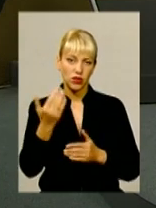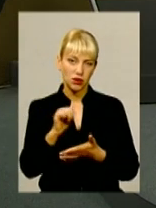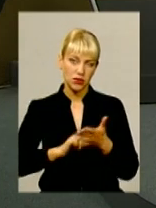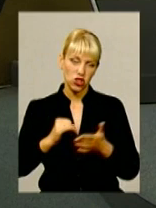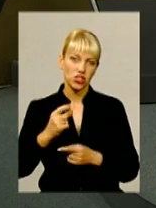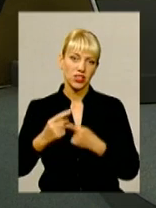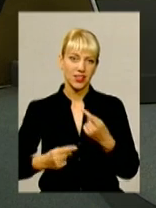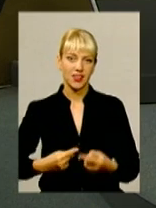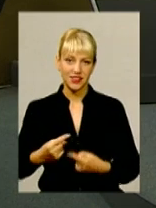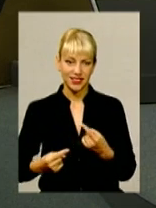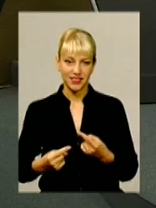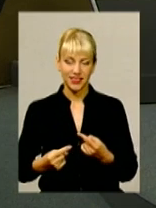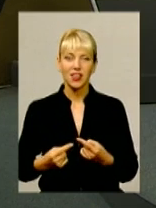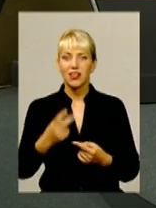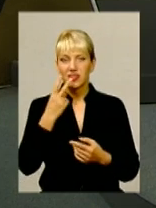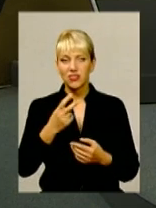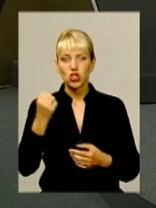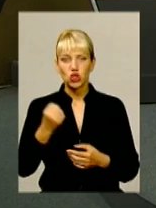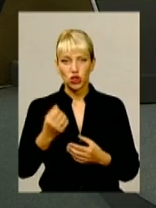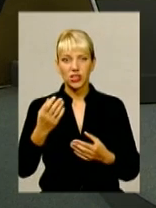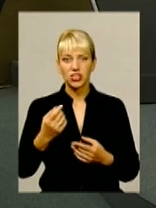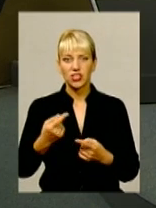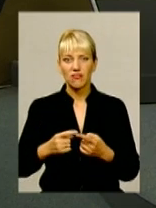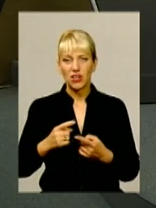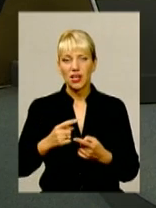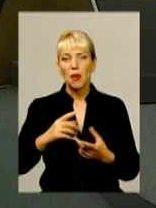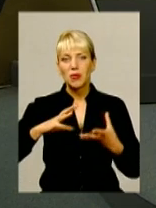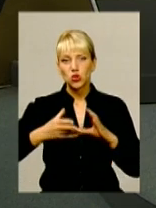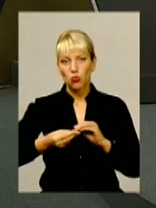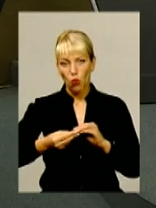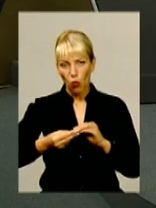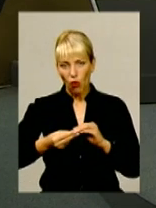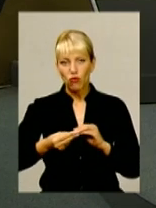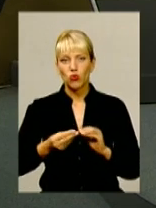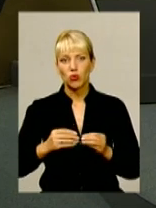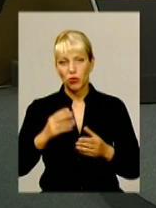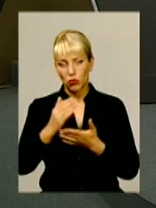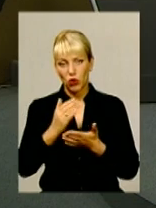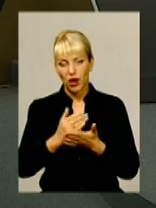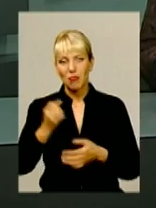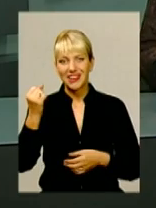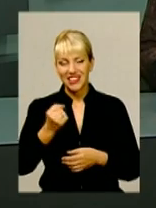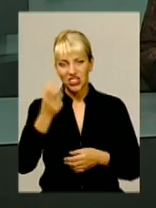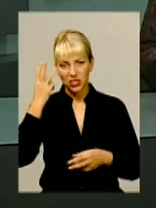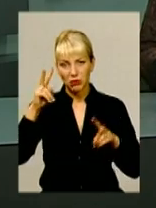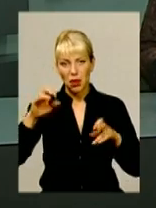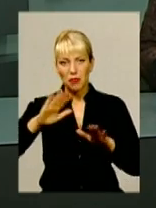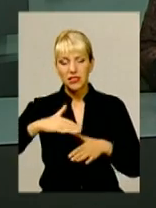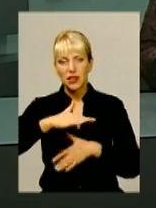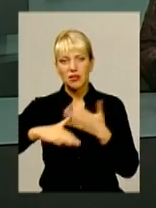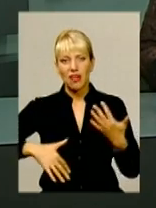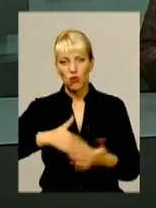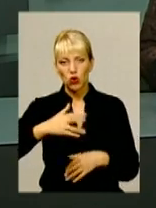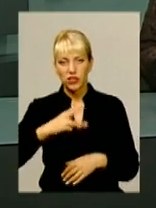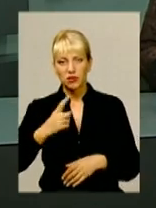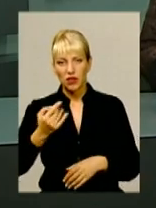і наслідки. В ефірі щотижнева інформаційна підсумкова програма «Тиждень Хмельничини». Після масових заворушень 31